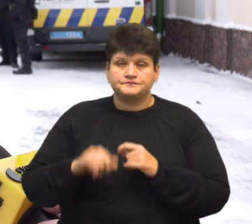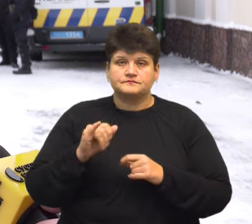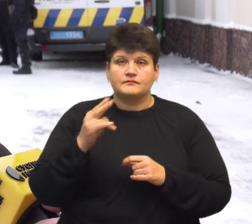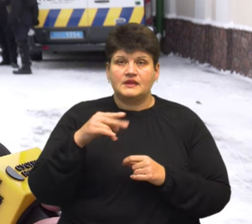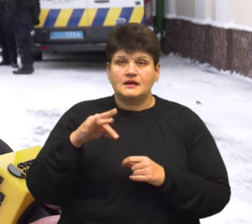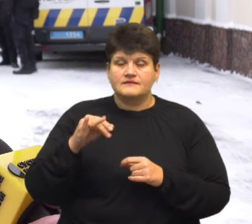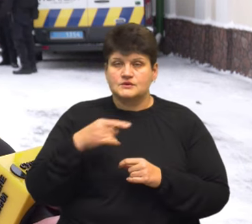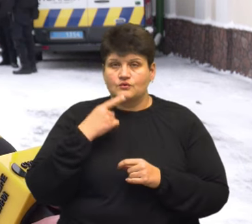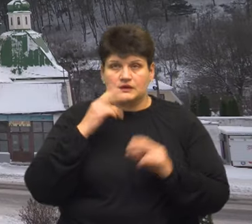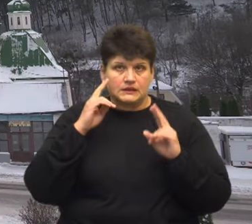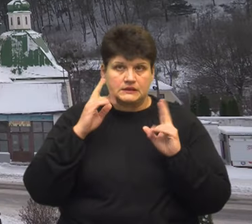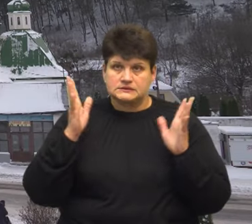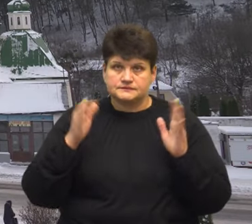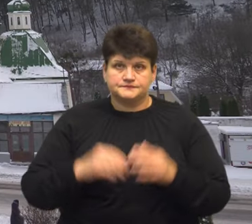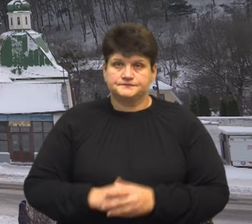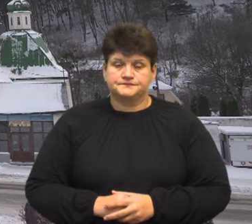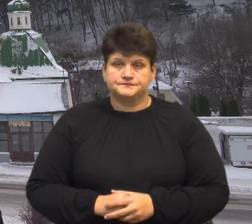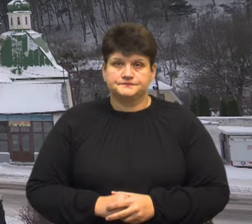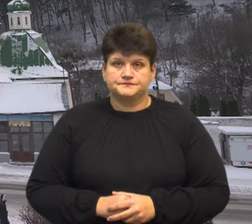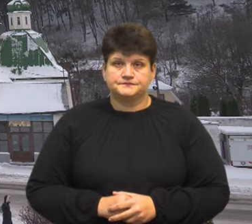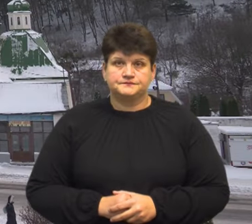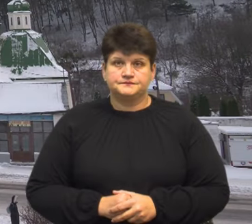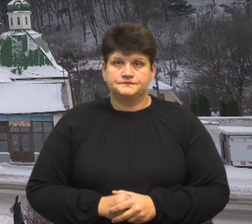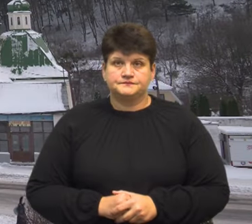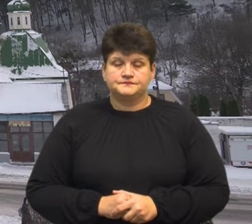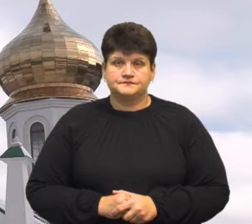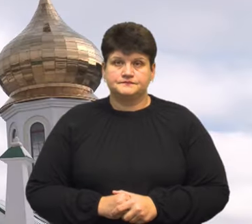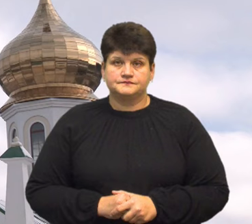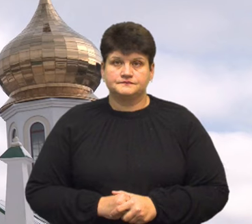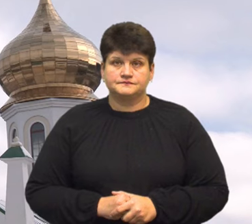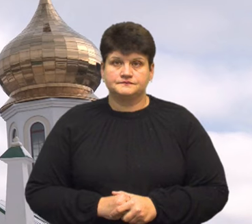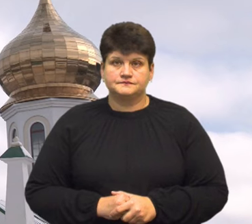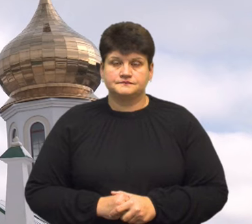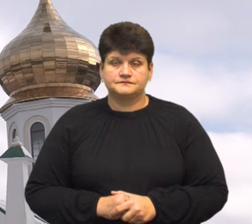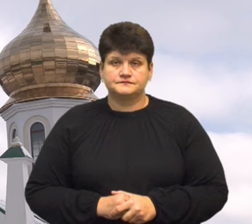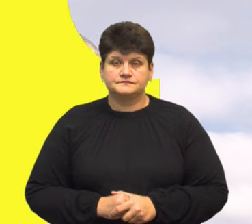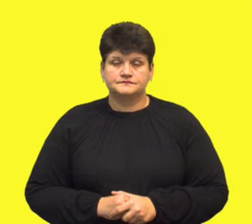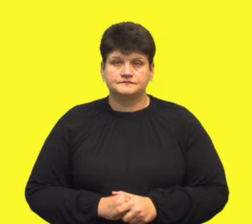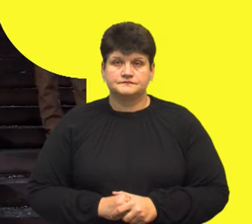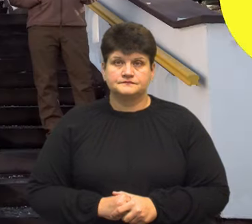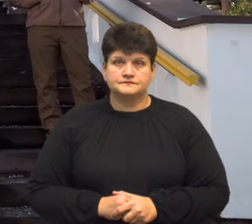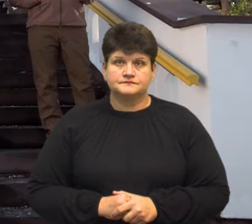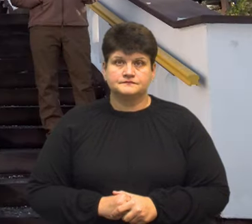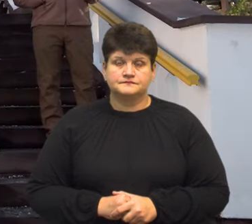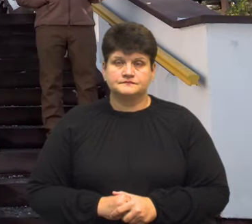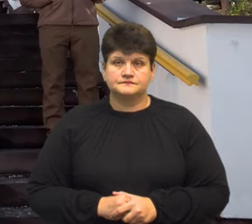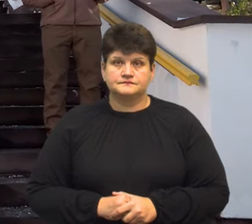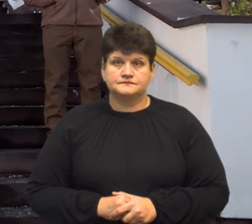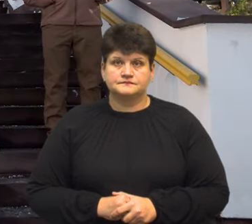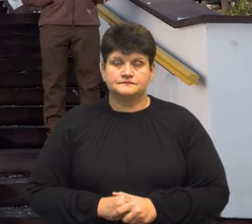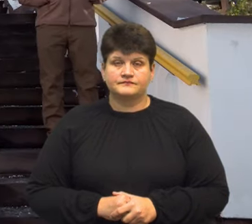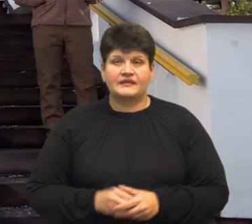каже, не знає. Тарас Бурак, Андрій Міц, Суспільне новини, Тернопільщина. Геть